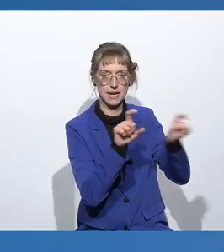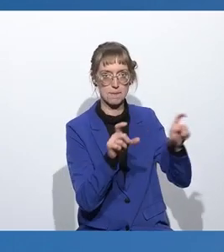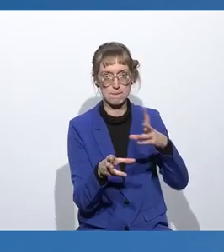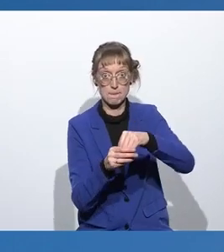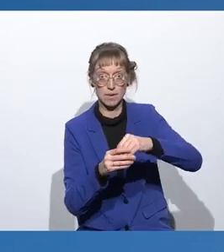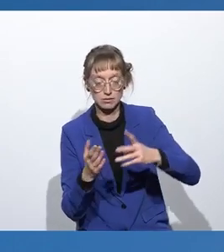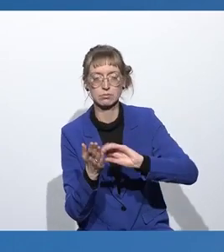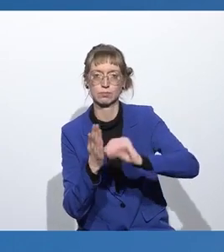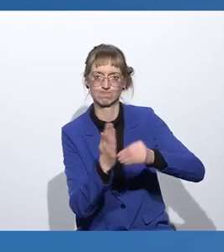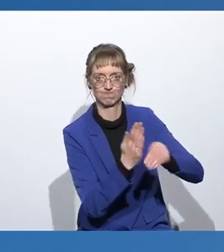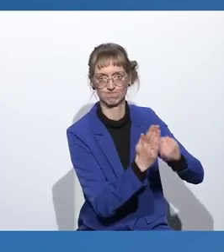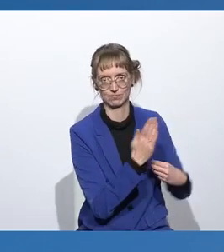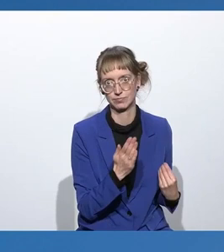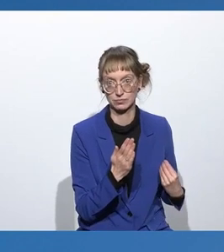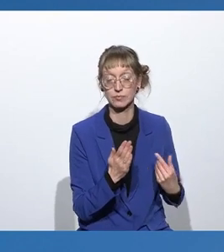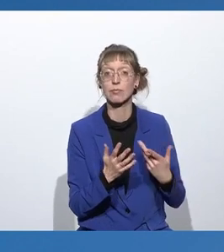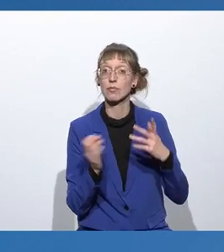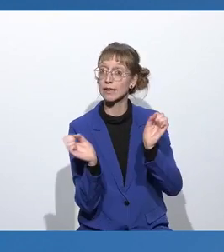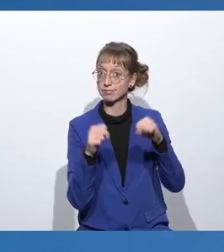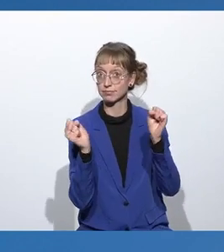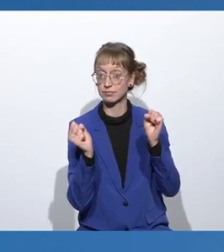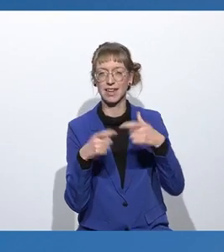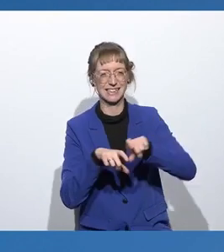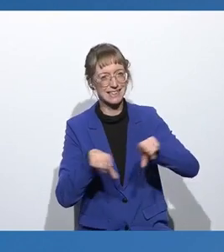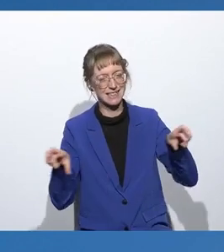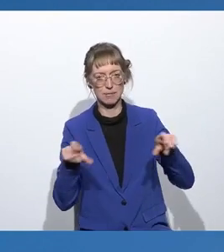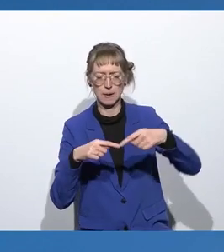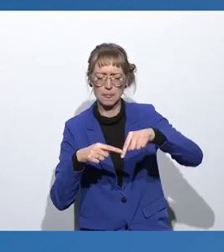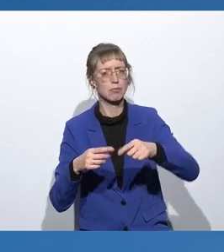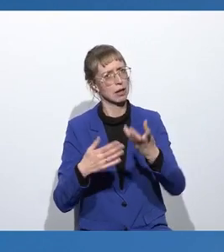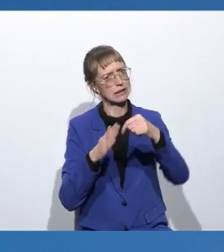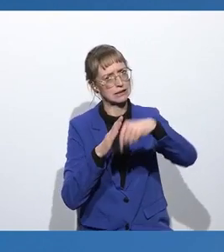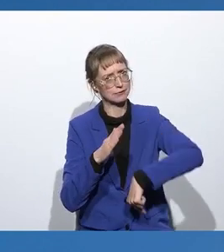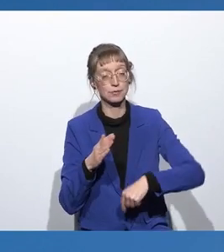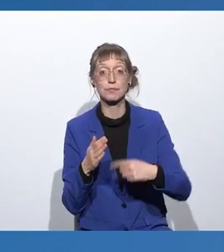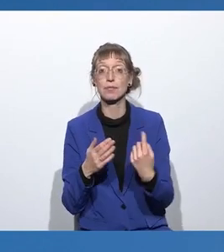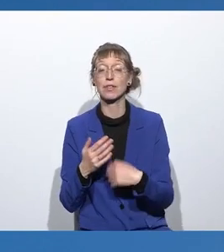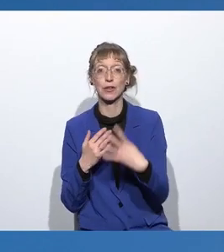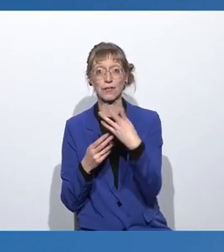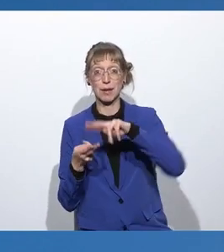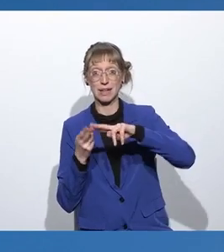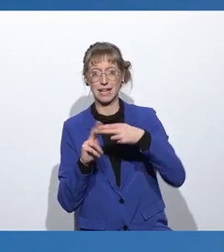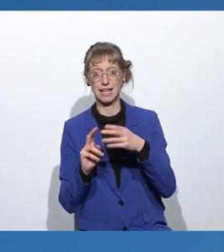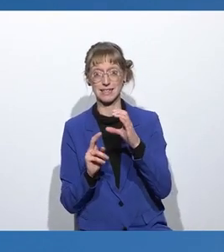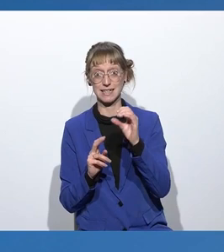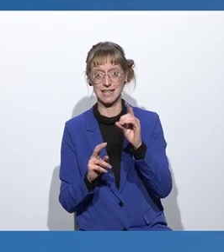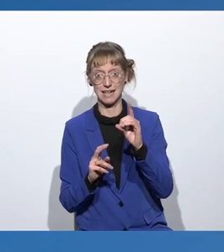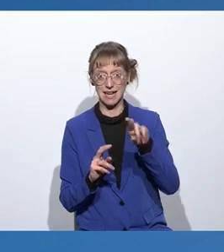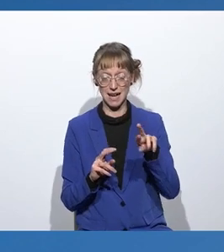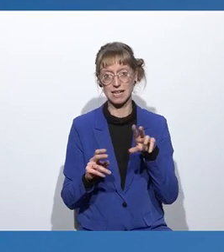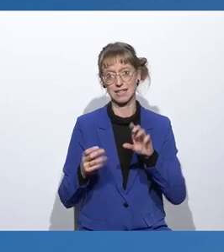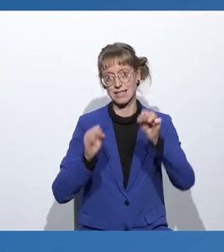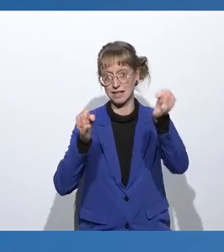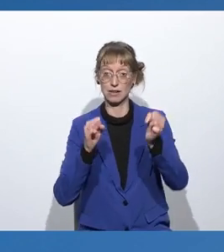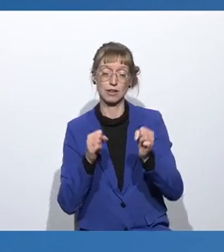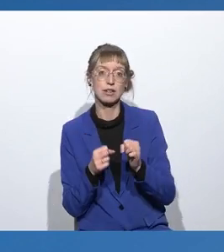Auf das Thema gehen wir gleich näher ein. Vier Mitglieder der CDR-Initiative werden Ihnen Ihre Thesen für